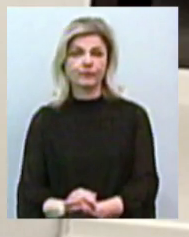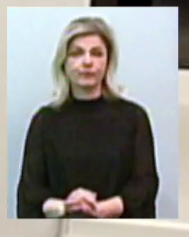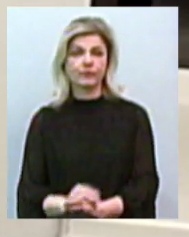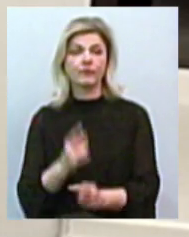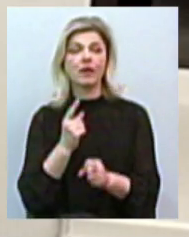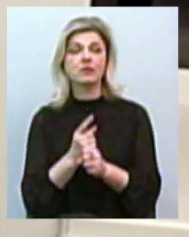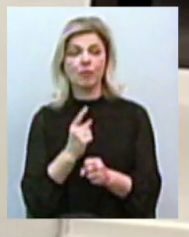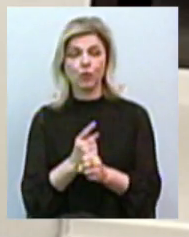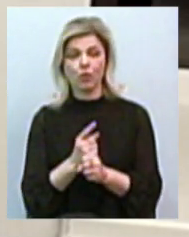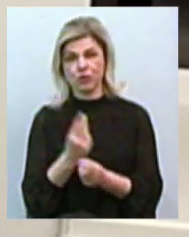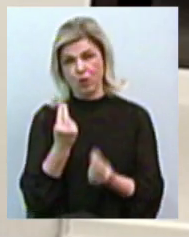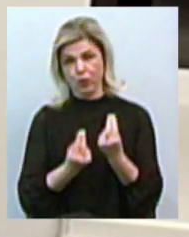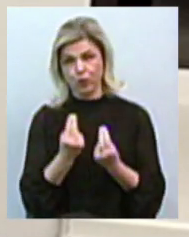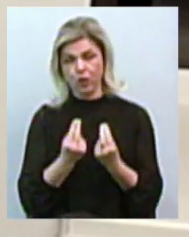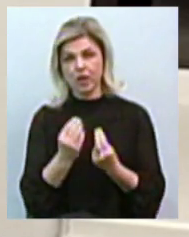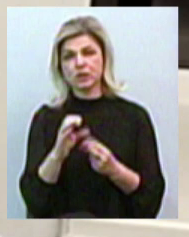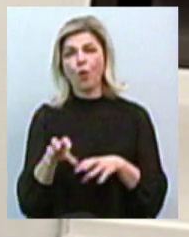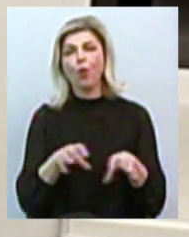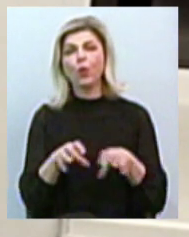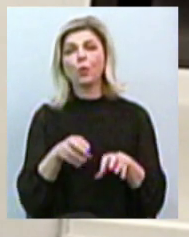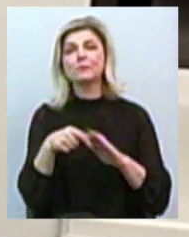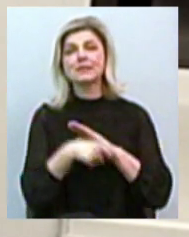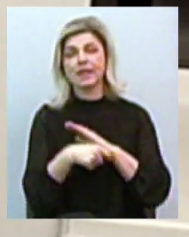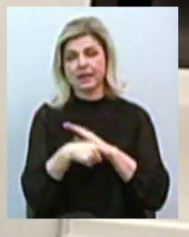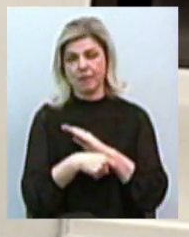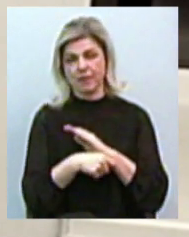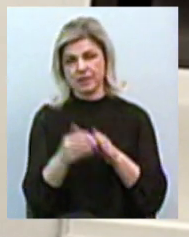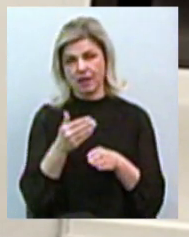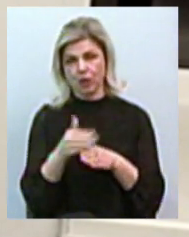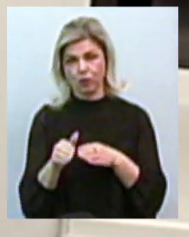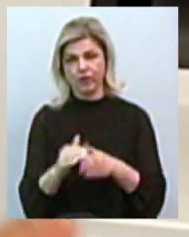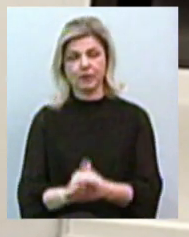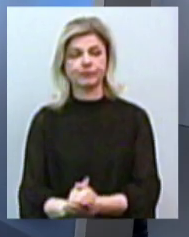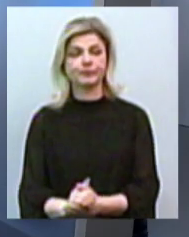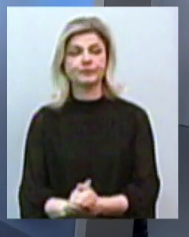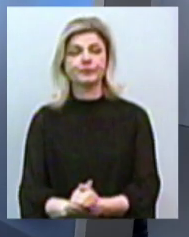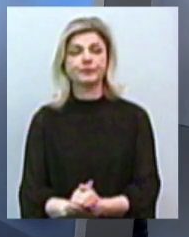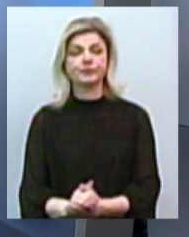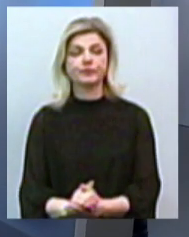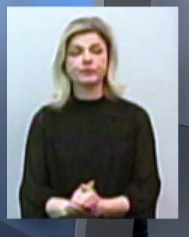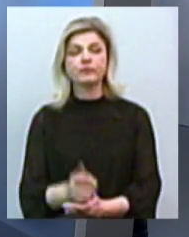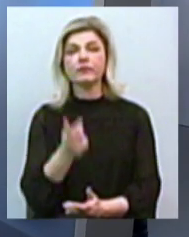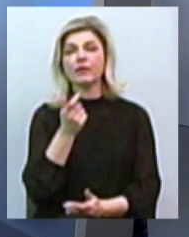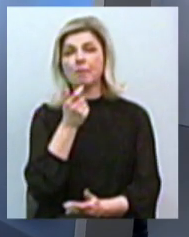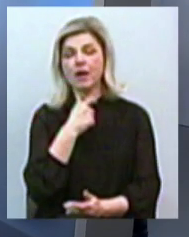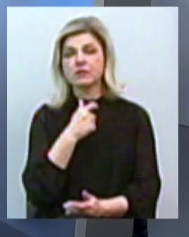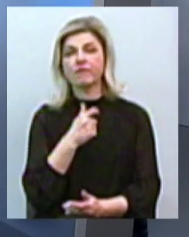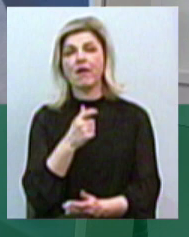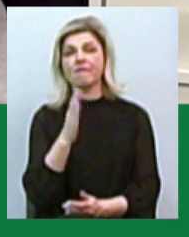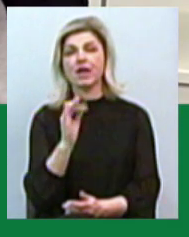заборонену гру з корупційними складовими. Пане Василю, уточнення.